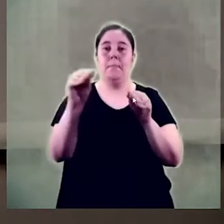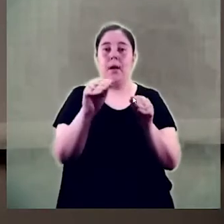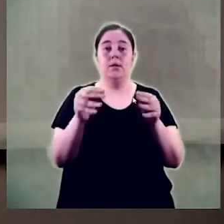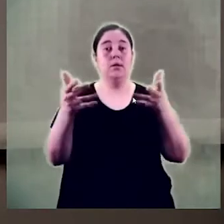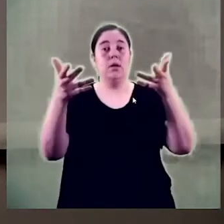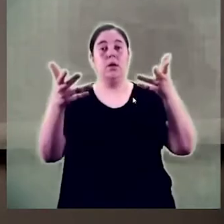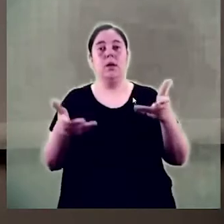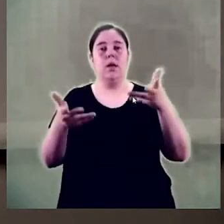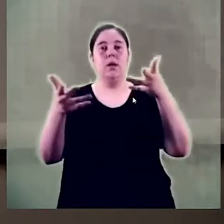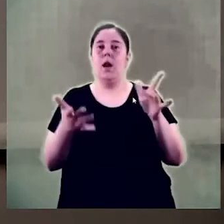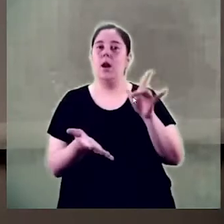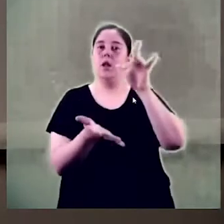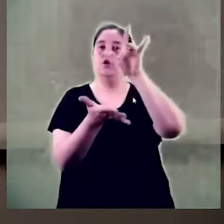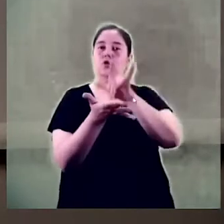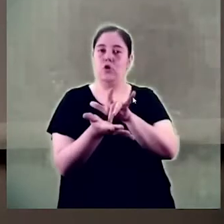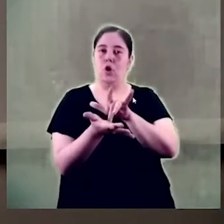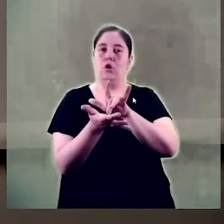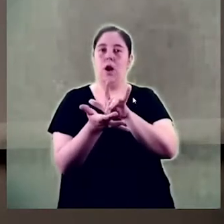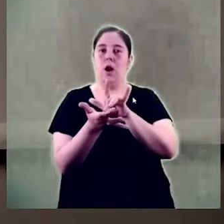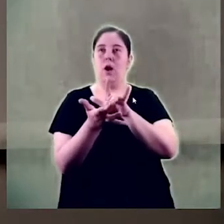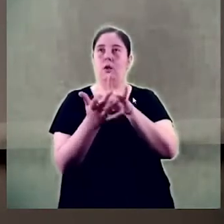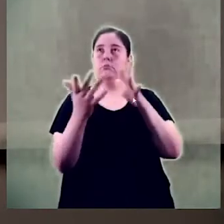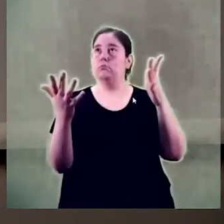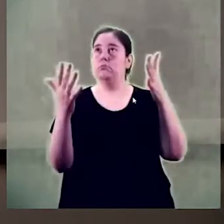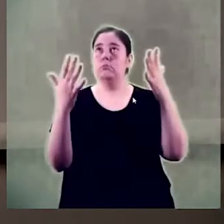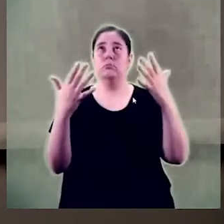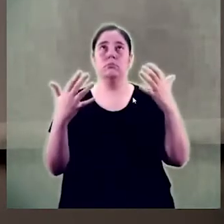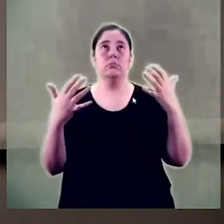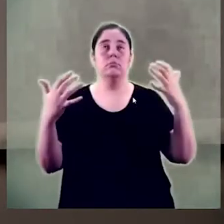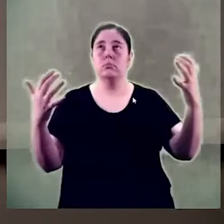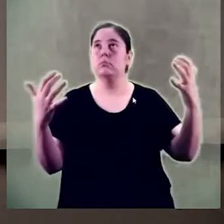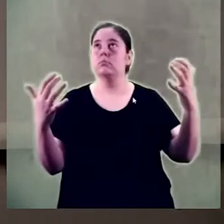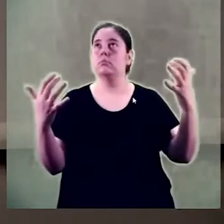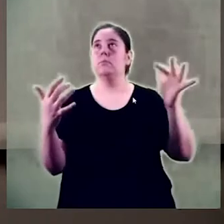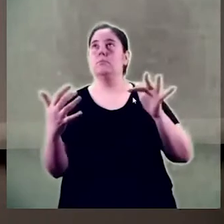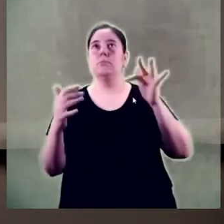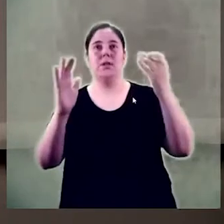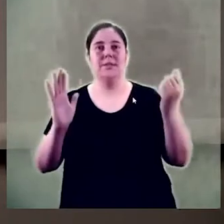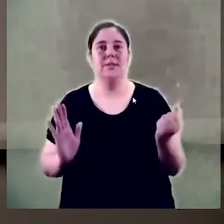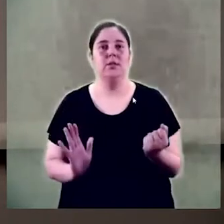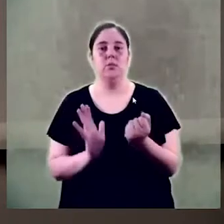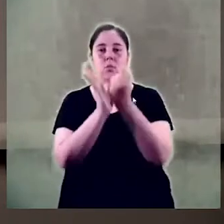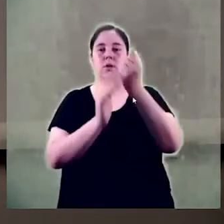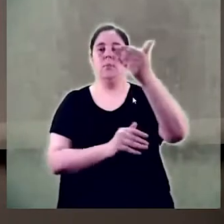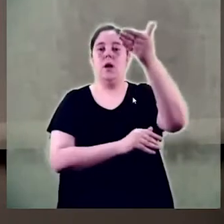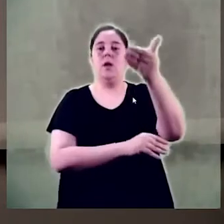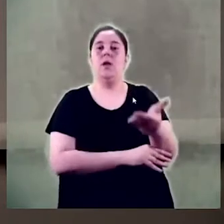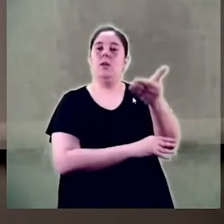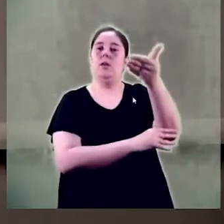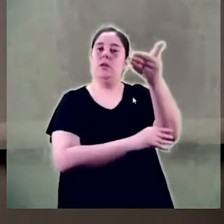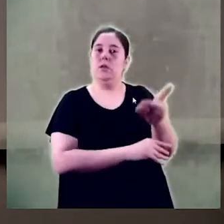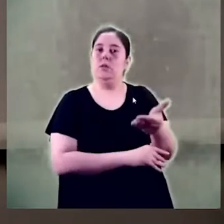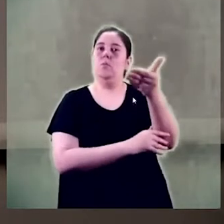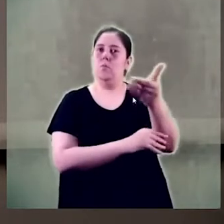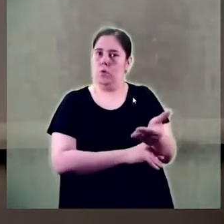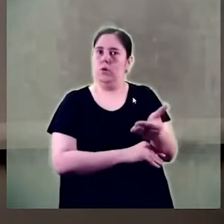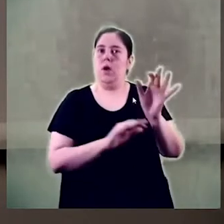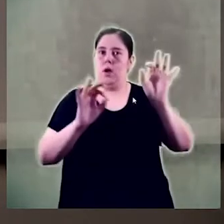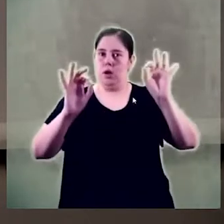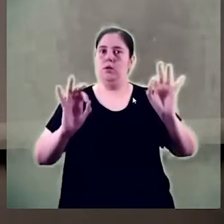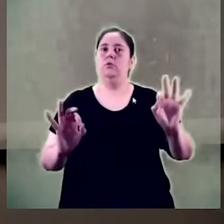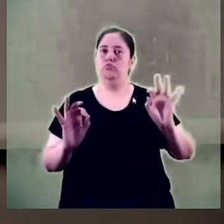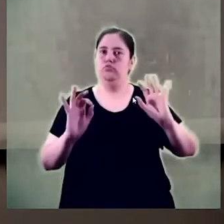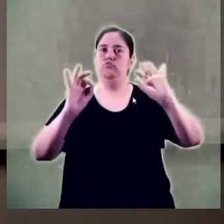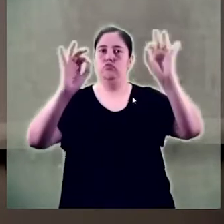punt, amb una escenografia i amb un nivell de simbolisme que és molt significatiu